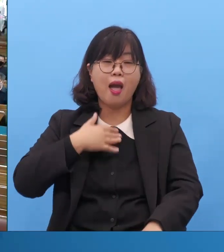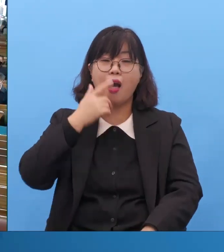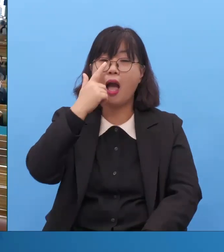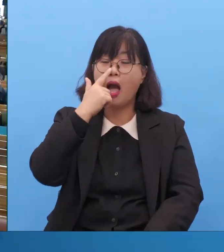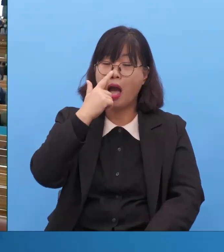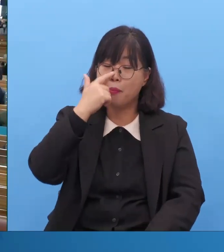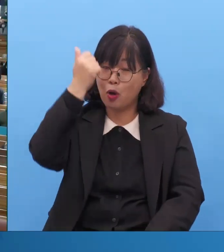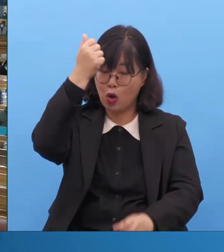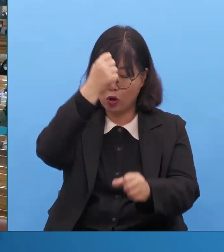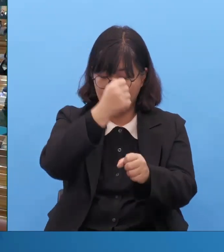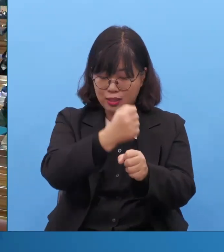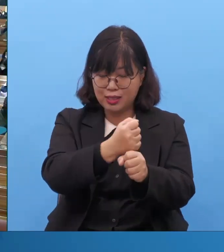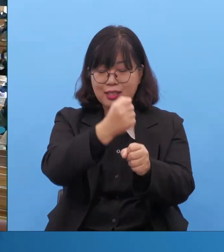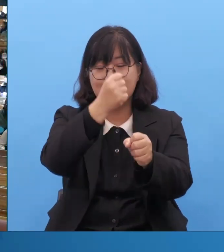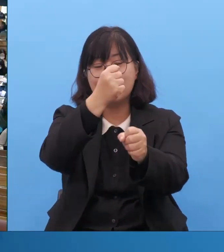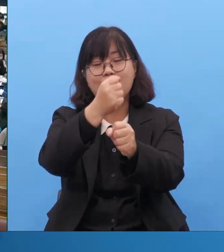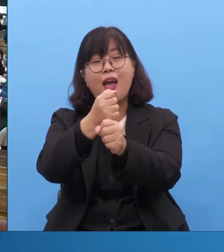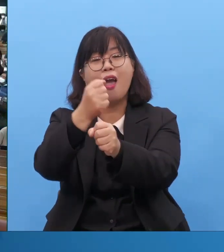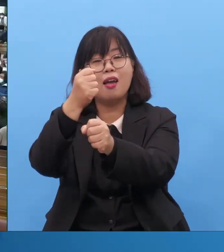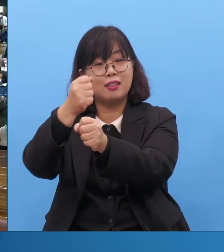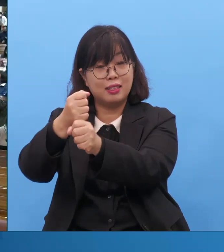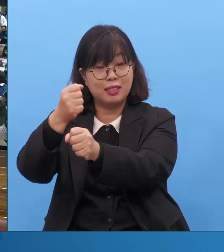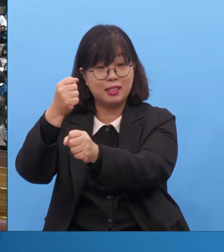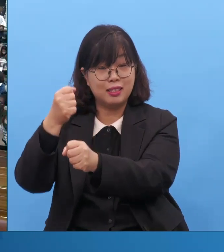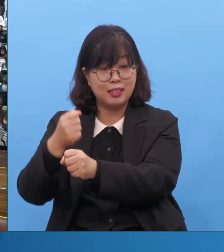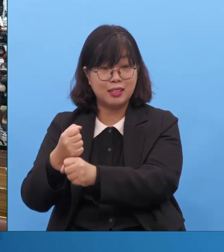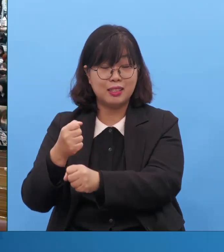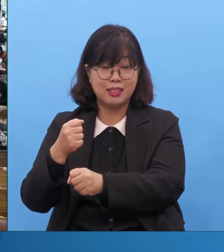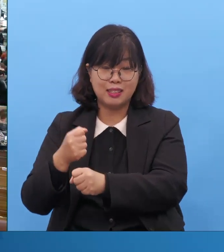아버지의